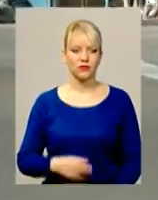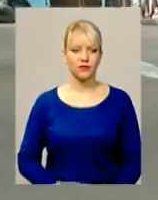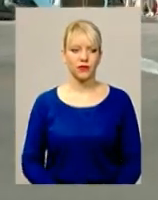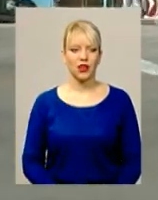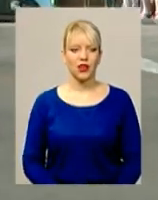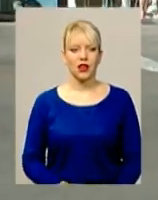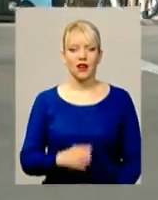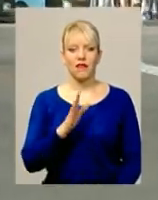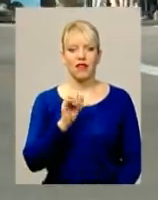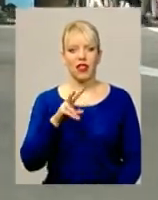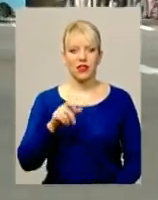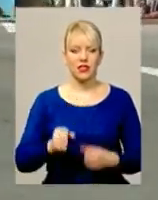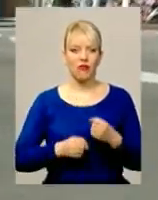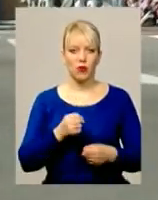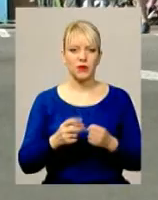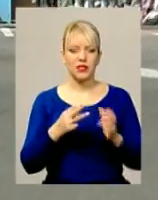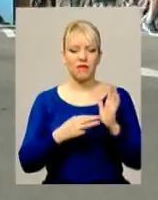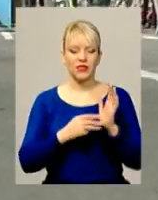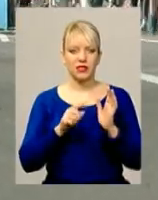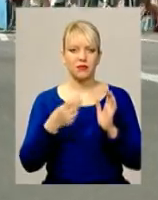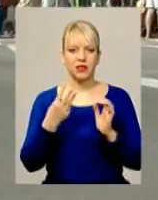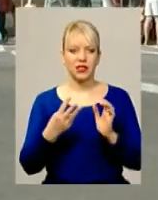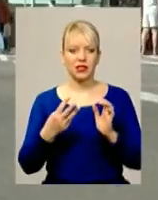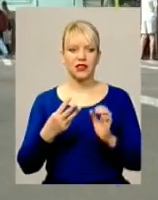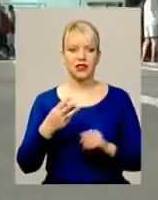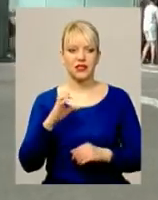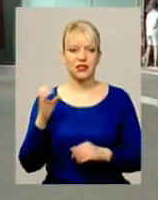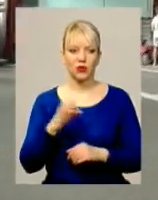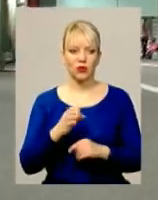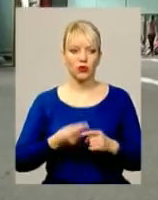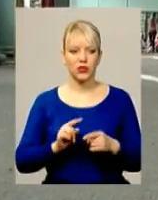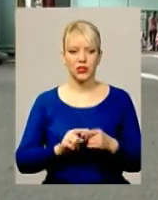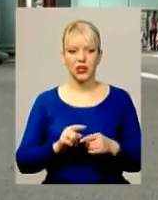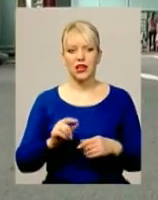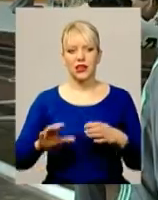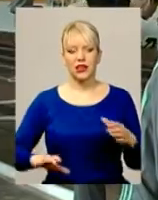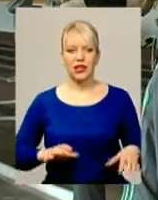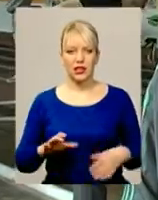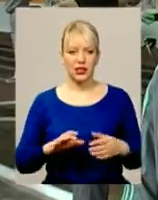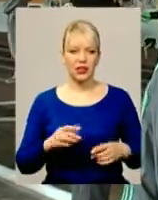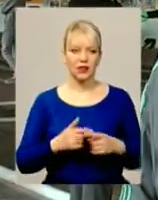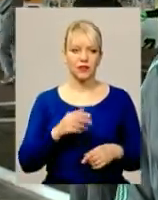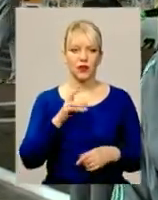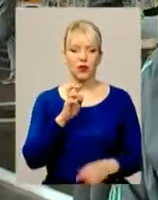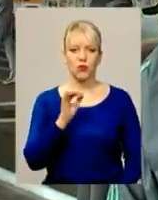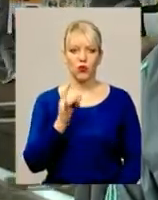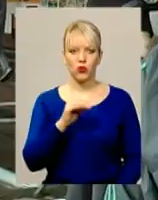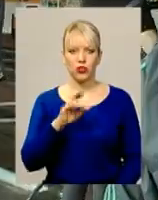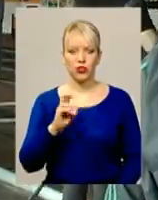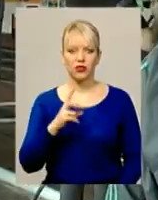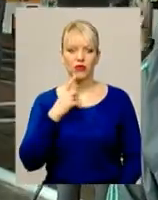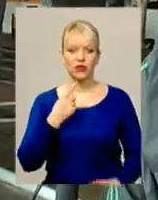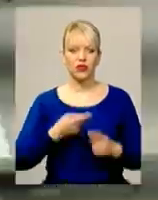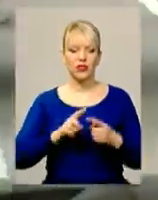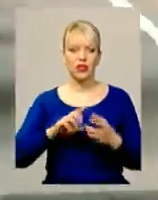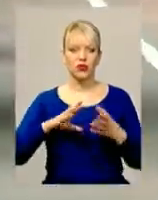Владислав пробіг 60-метрівку за 8,3 секунди. Тренер обласного центру фізичного виховання учнівської молоді Анатолій Бурчак називає це